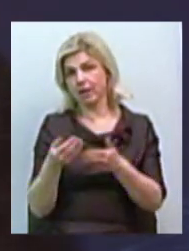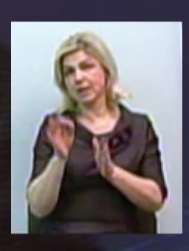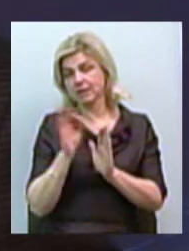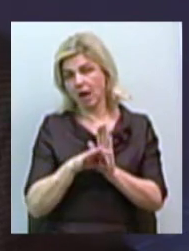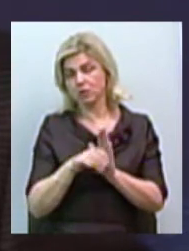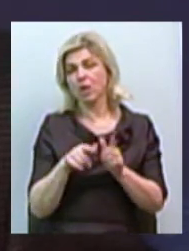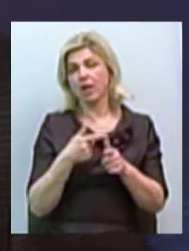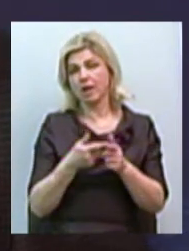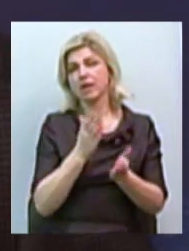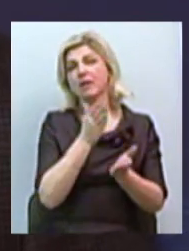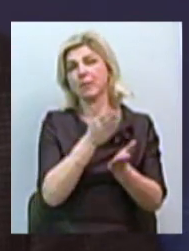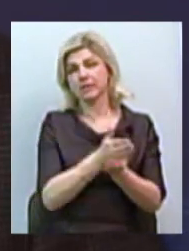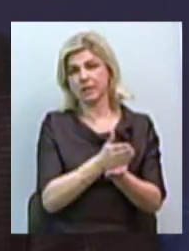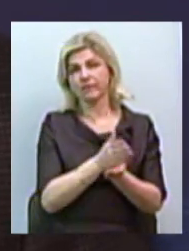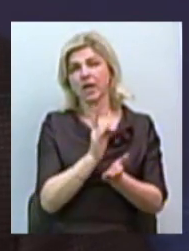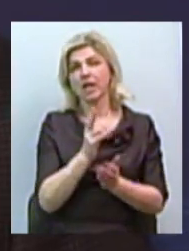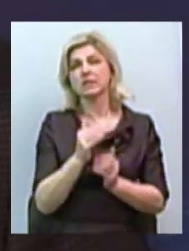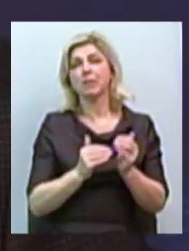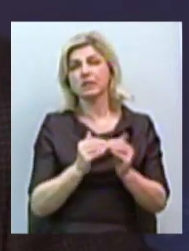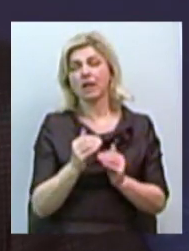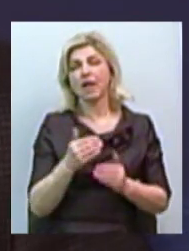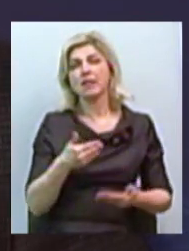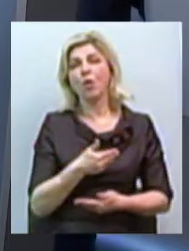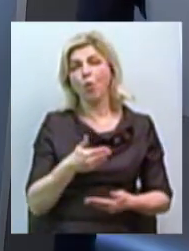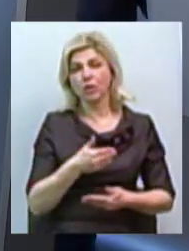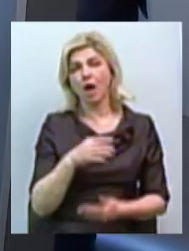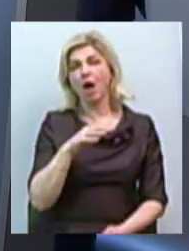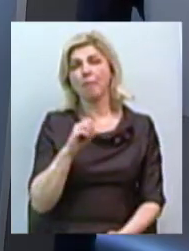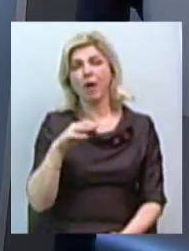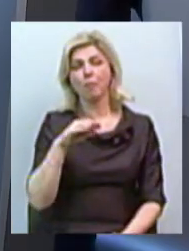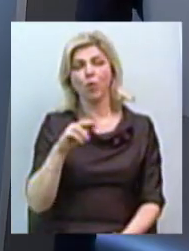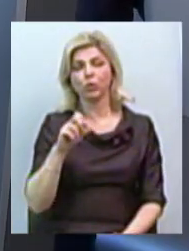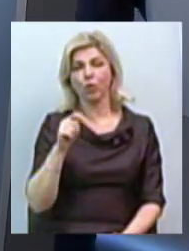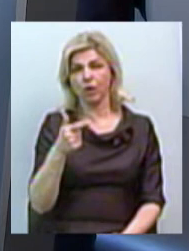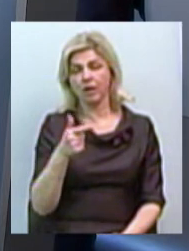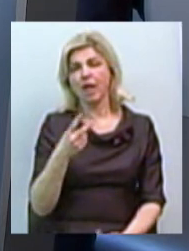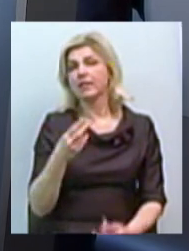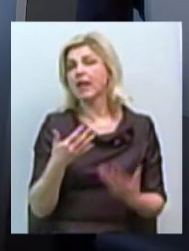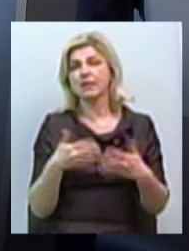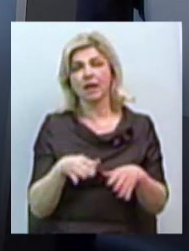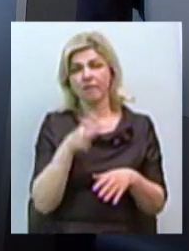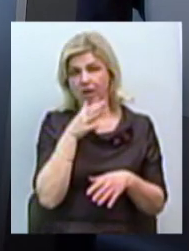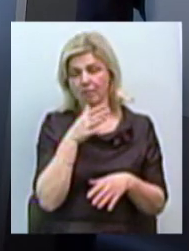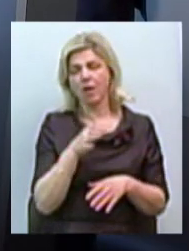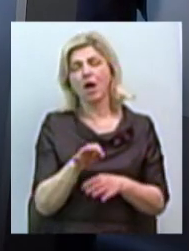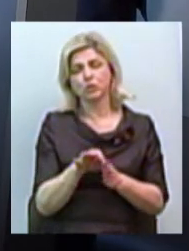непосередньо к спеціалістам гінекологу, мамологу. Негаєте час, а негайно